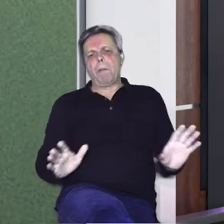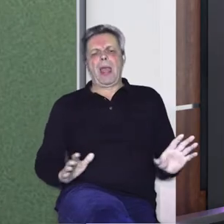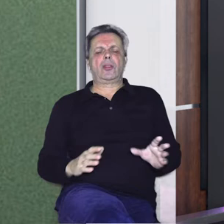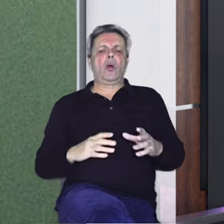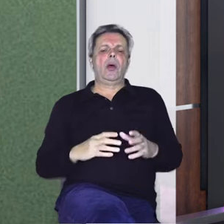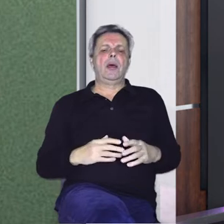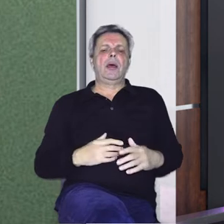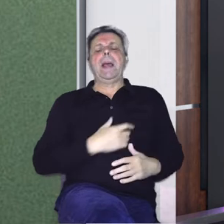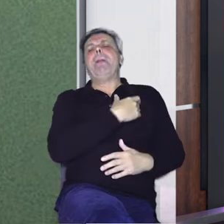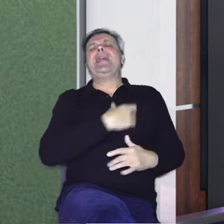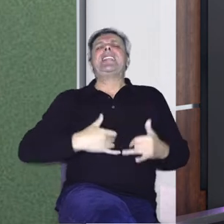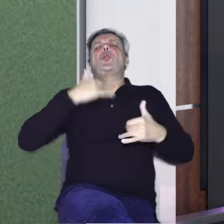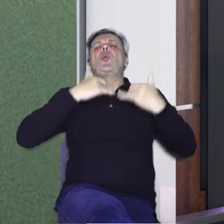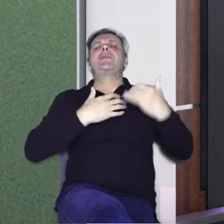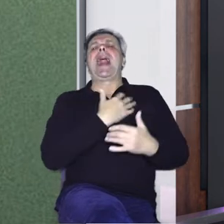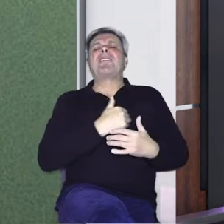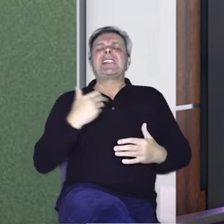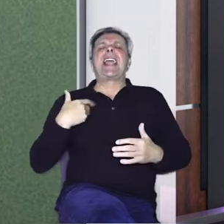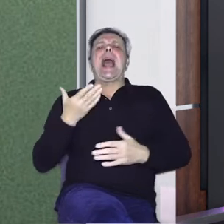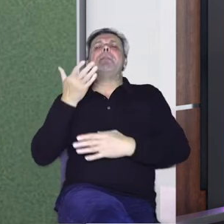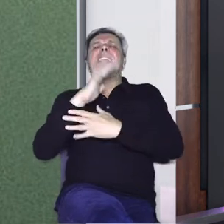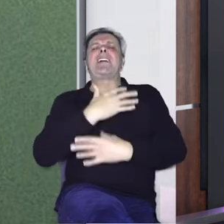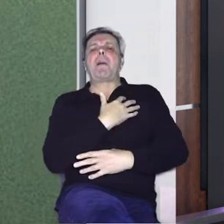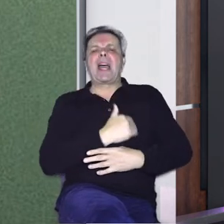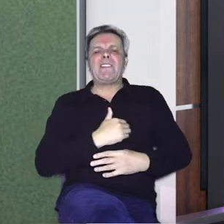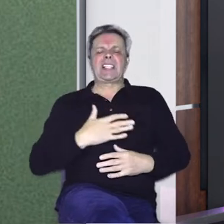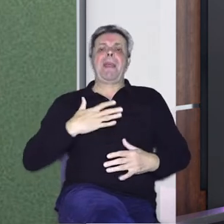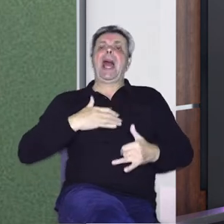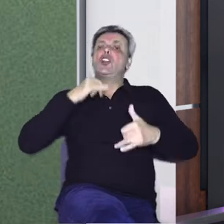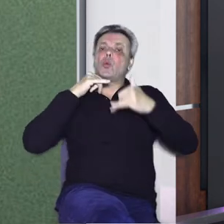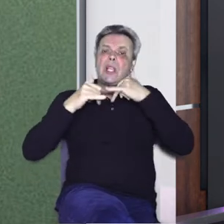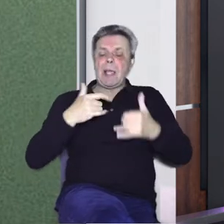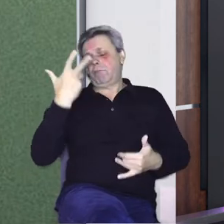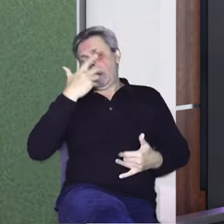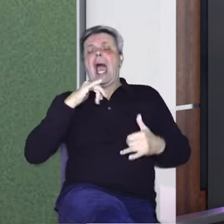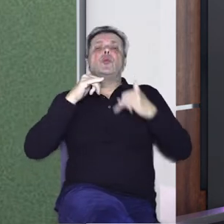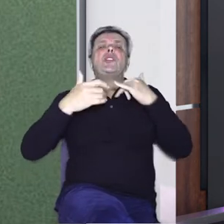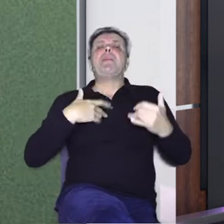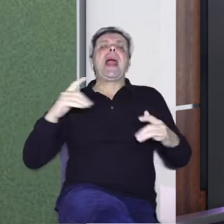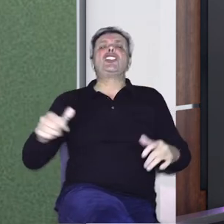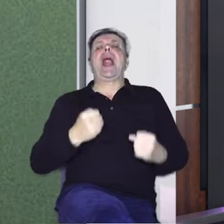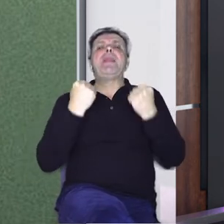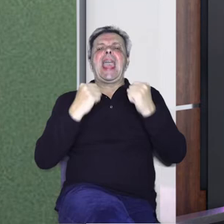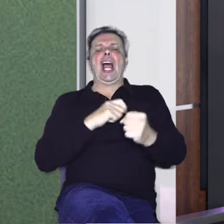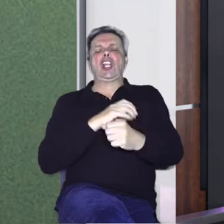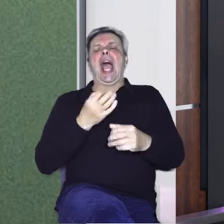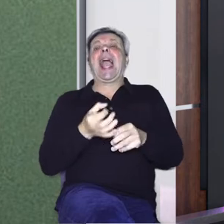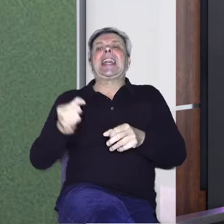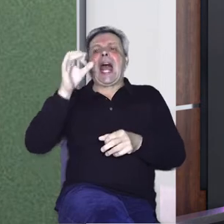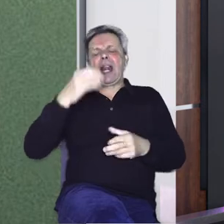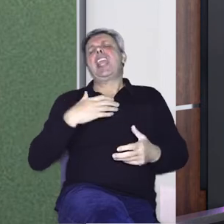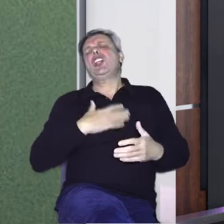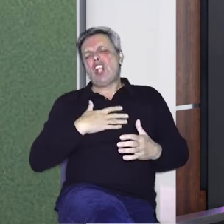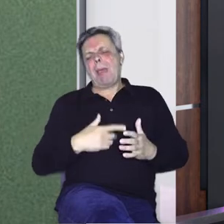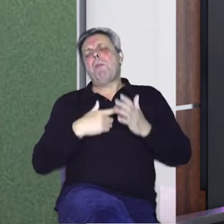sama reči kaže, mister turizma Hrvatske, predstavljam Hrvatsku, predstavljam naš turizam, a turizam je naša najjača grana. I, naravno, da želim plasirati